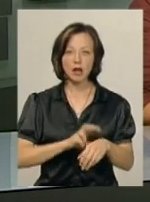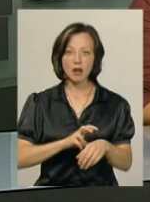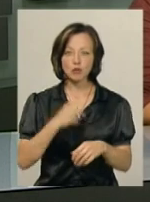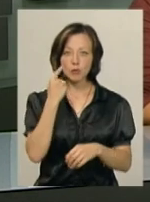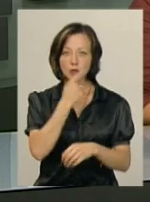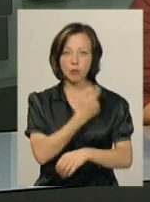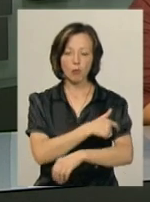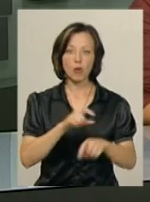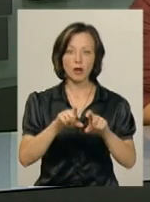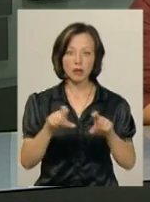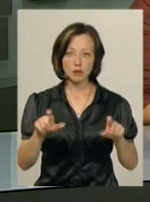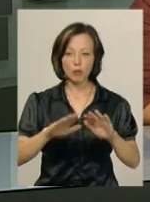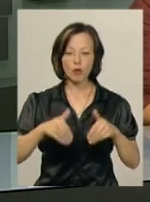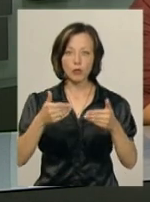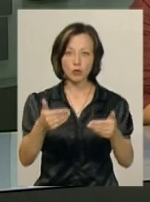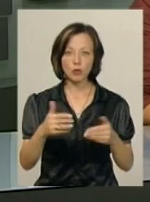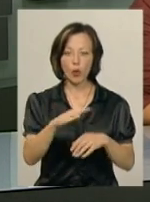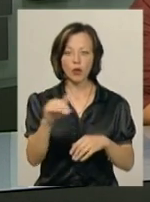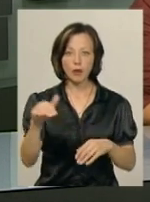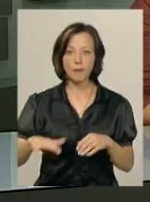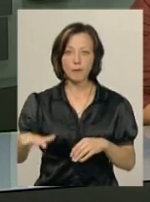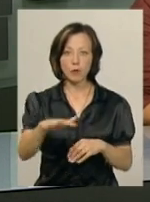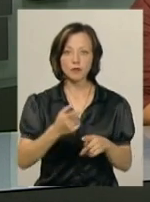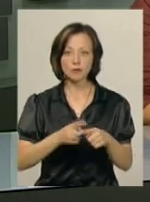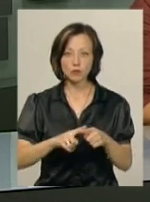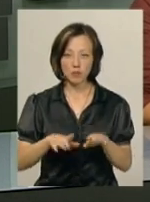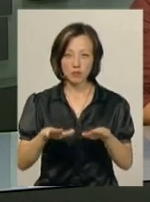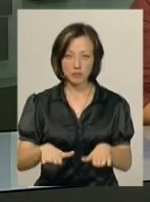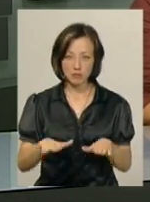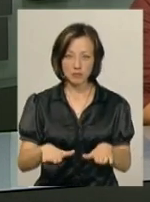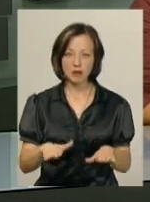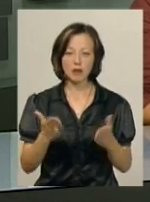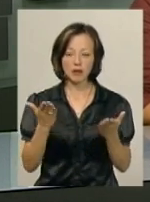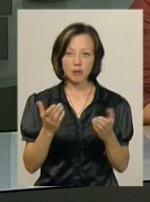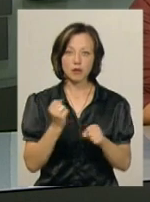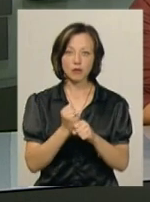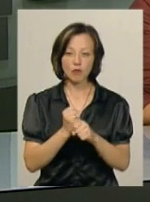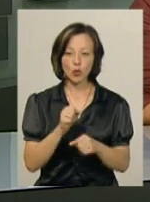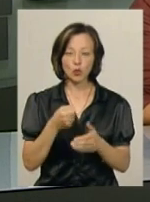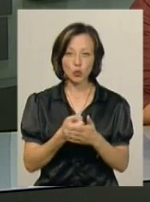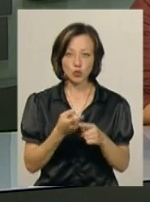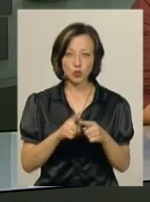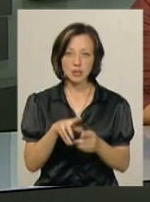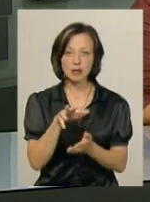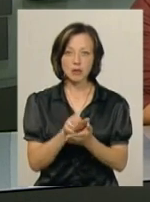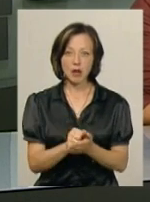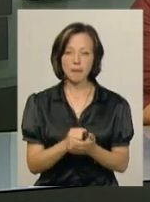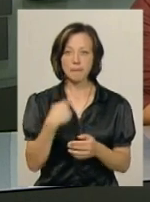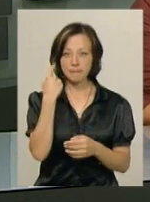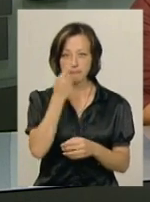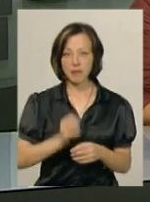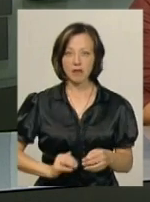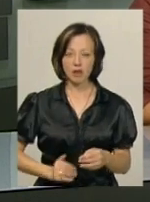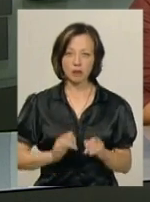стоматологічної поліклініки пропонують орендувати площі в цьому ж приміщенні, на яких вони працювали досі, і займатися приватною